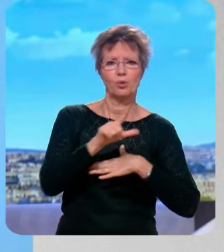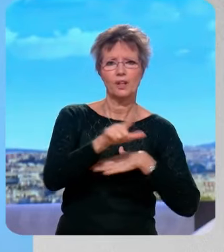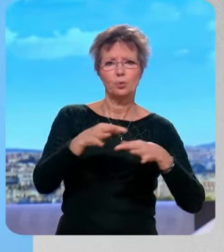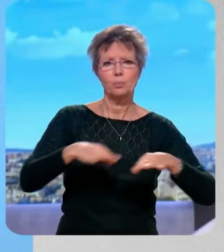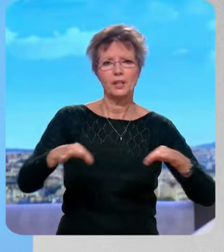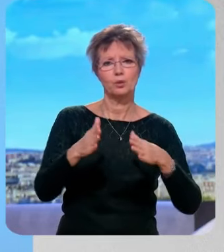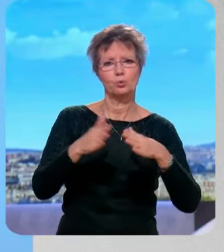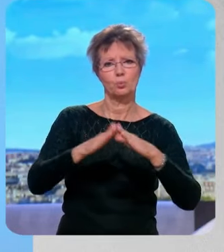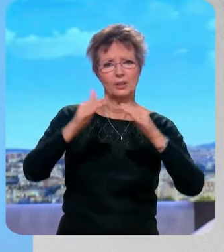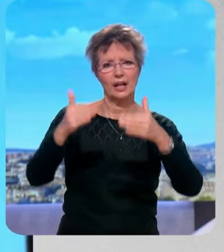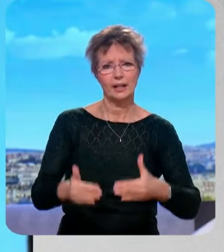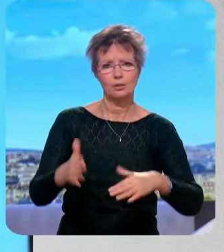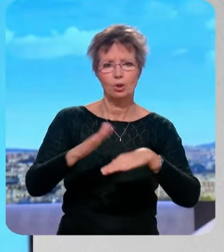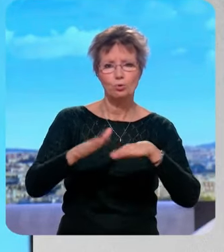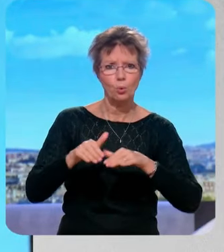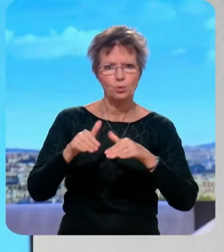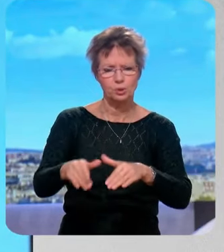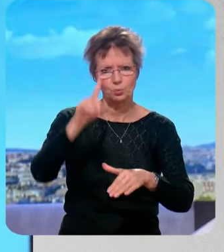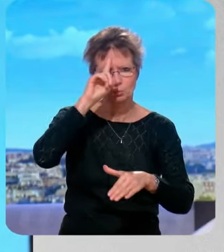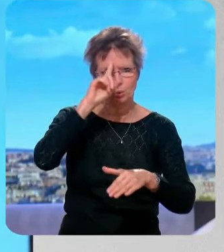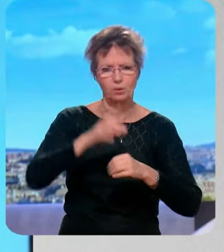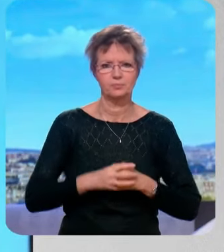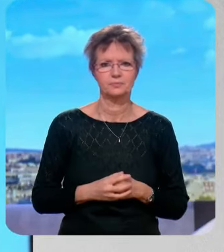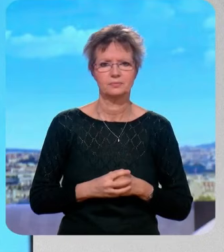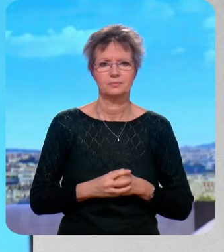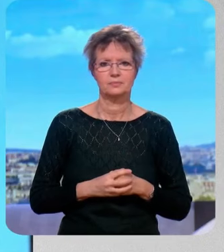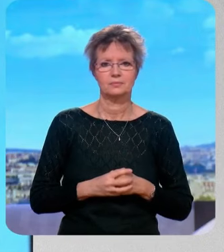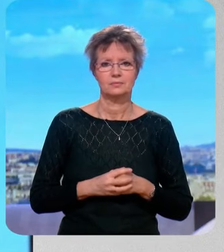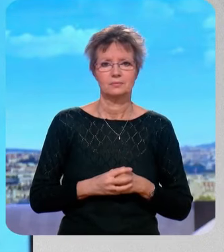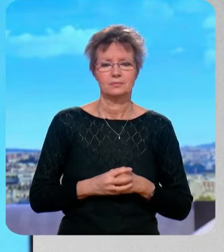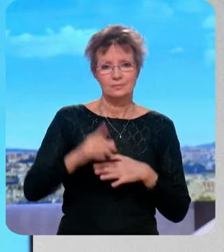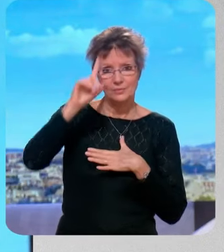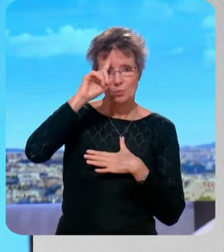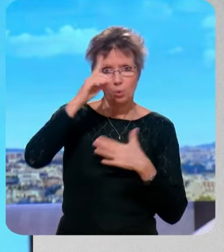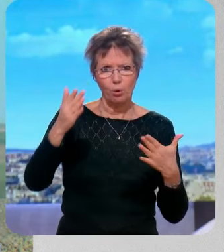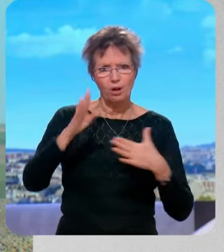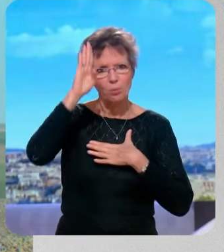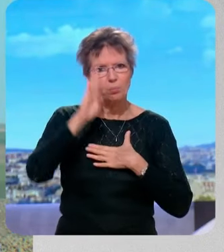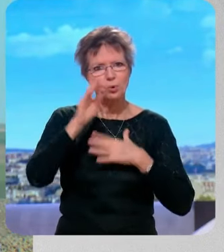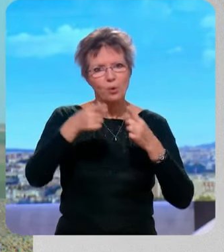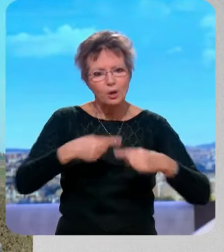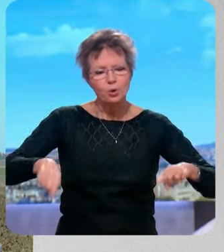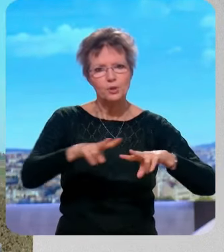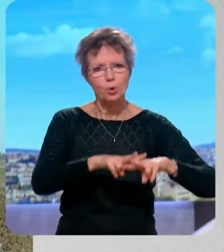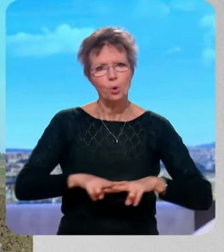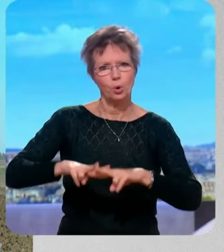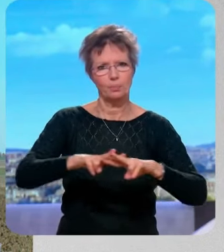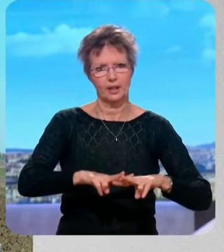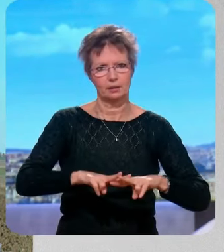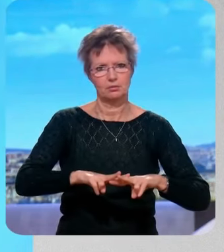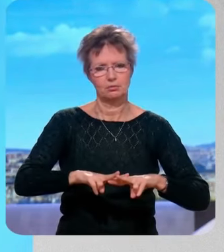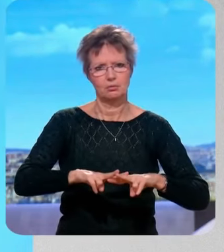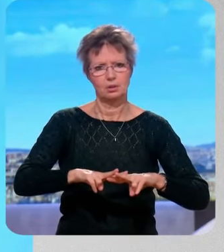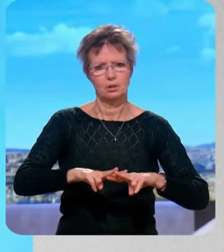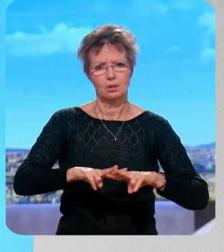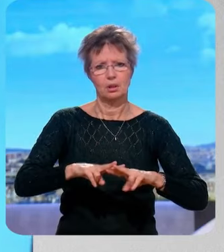obligation soit levée et qu'elle ne soit pas levée ? Mais parce qu'on a besoin, pardon de vous le dire, que la Commission européenne, quand il y une expression, et je pense que c'est un